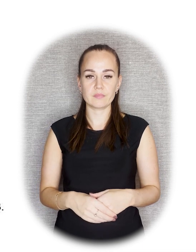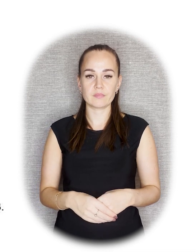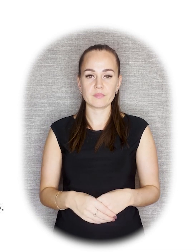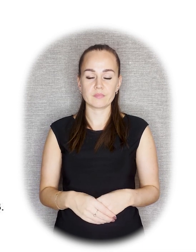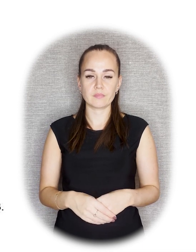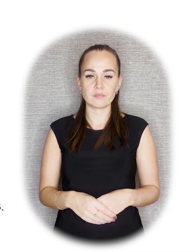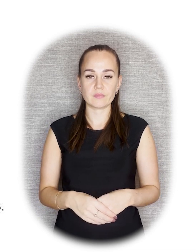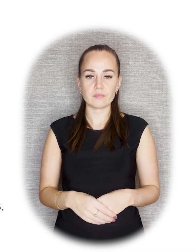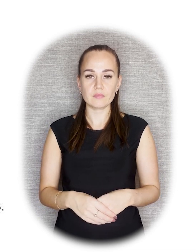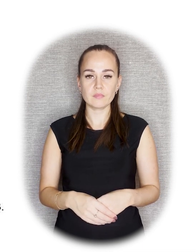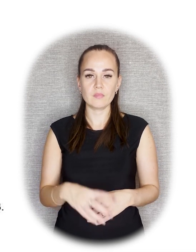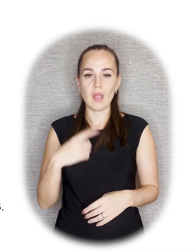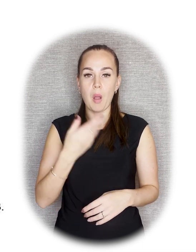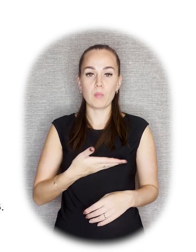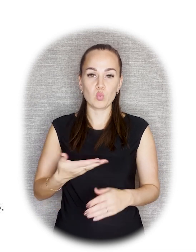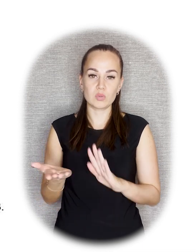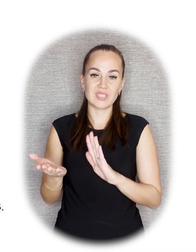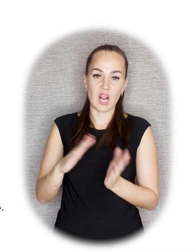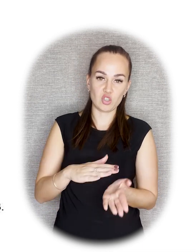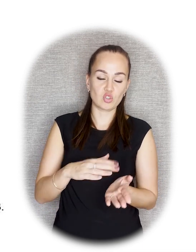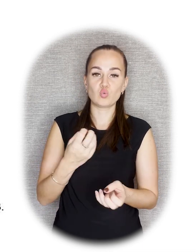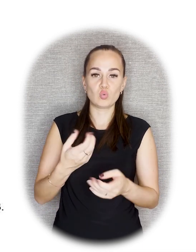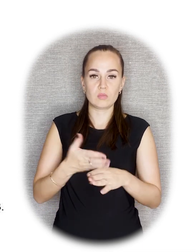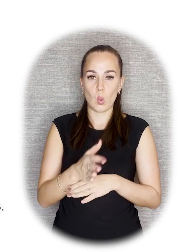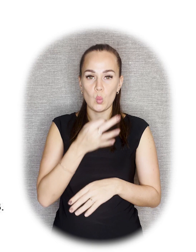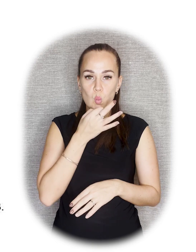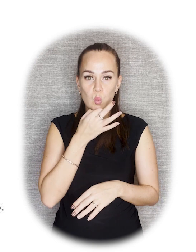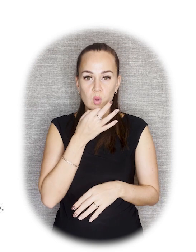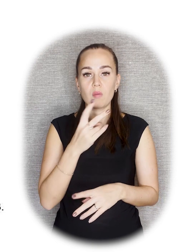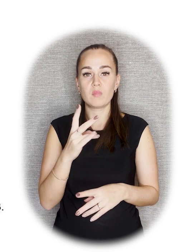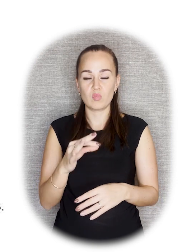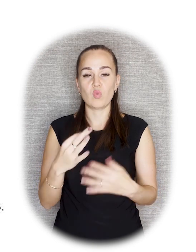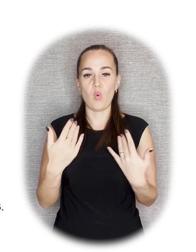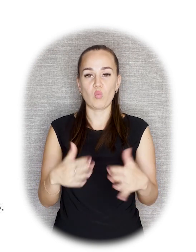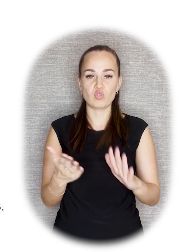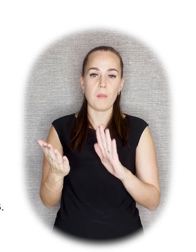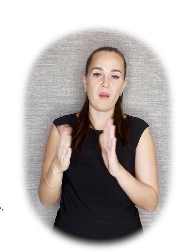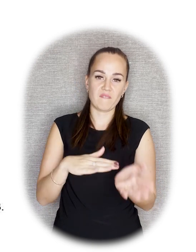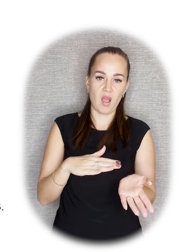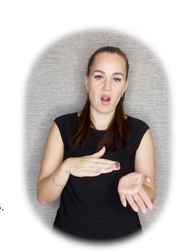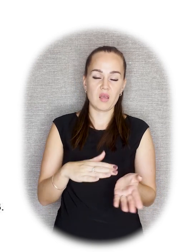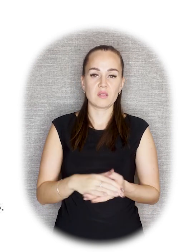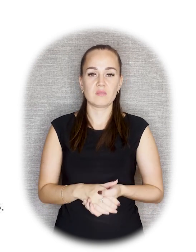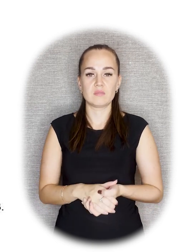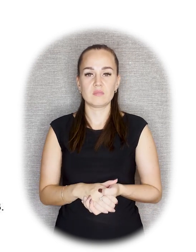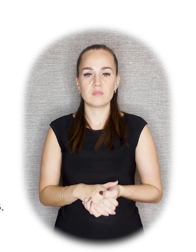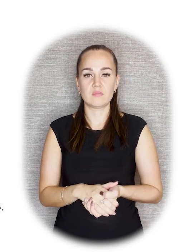бюст лежит, он еще не разбит, но уже повален и